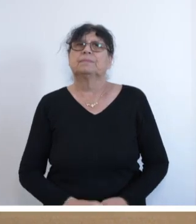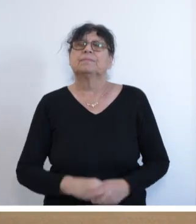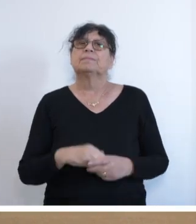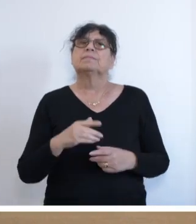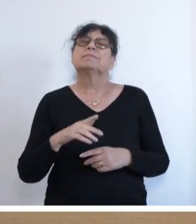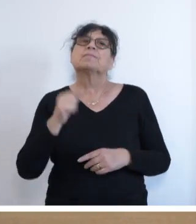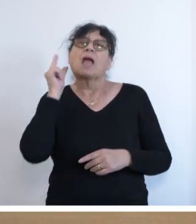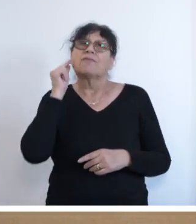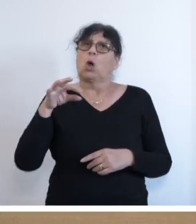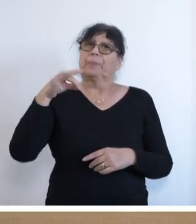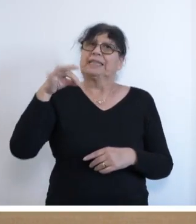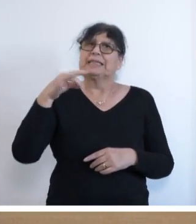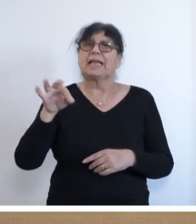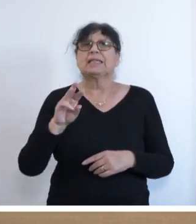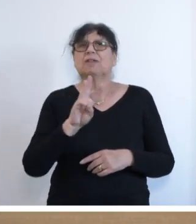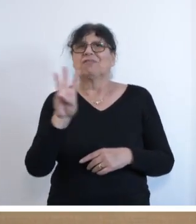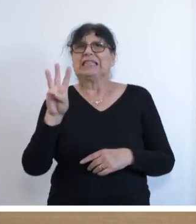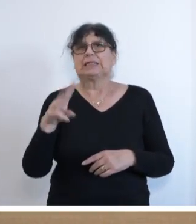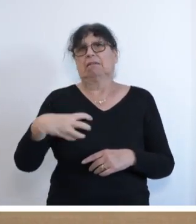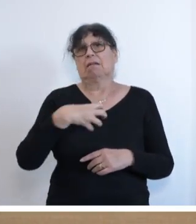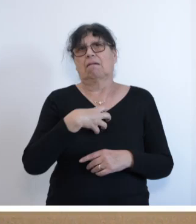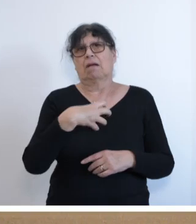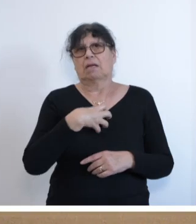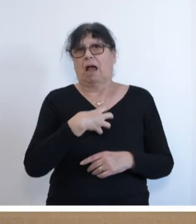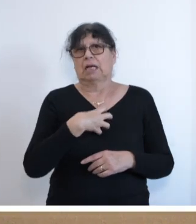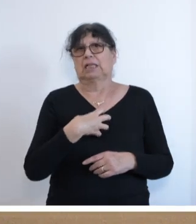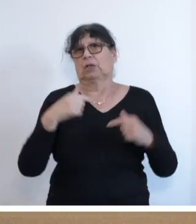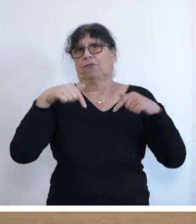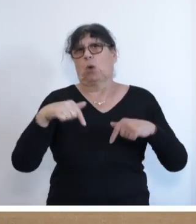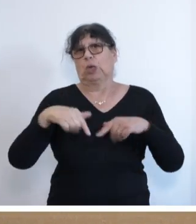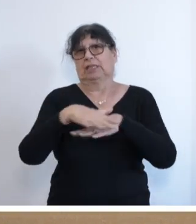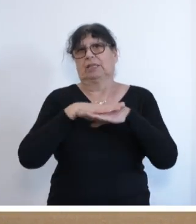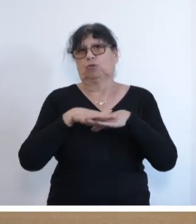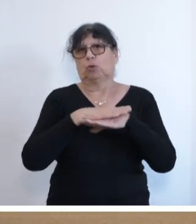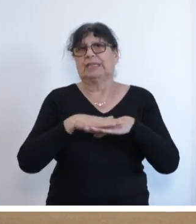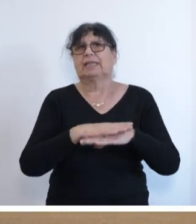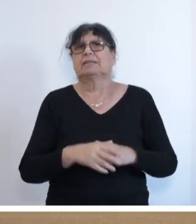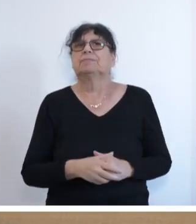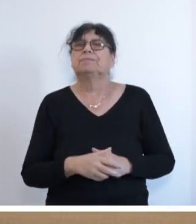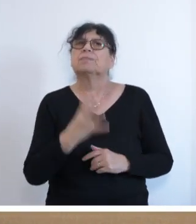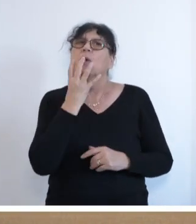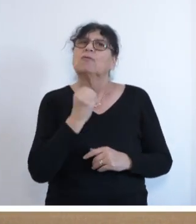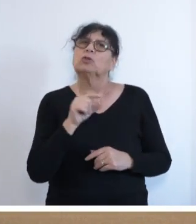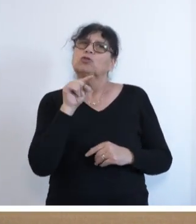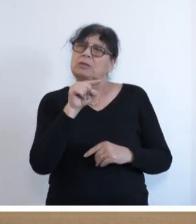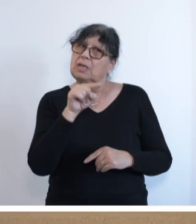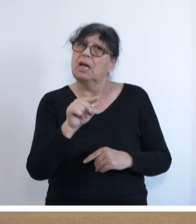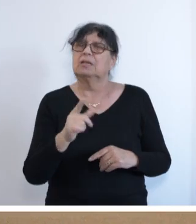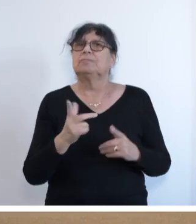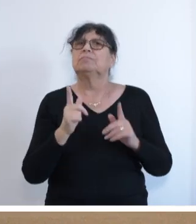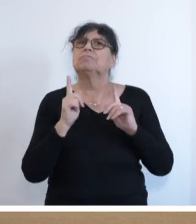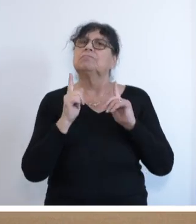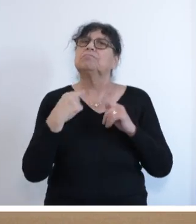Landtagspräsidentin Heike Vincent ist krankheitsbedingt für die Sitzung entschuldigt. Wir wünschen ihr auf diesem Wege,